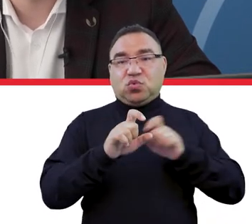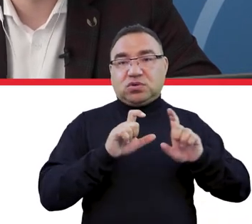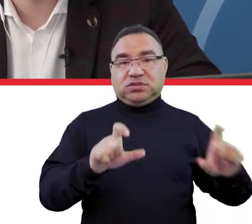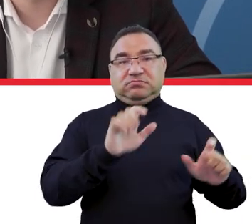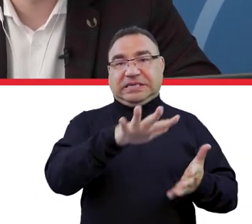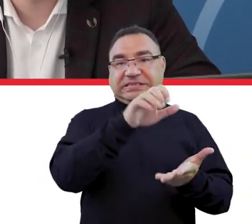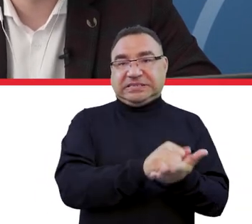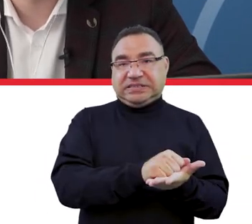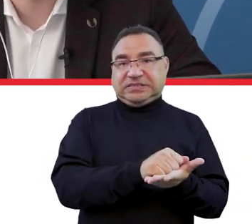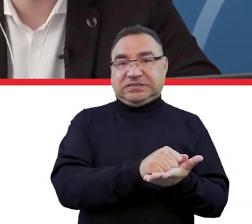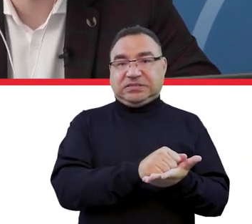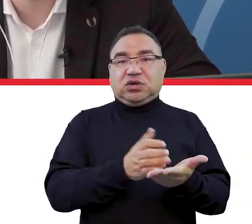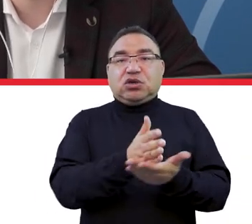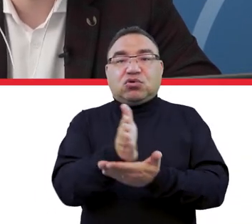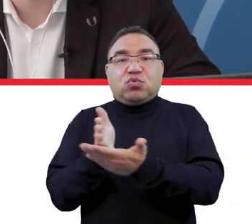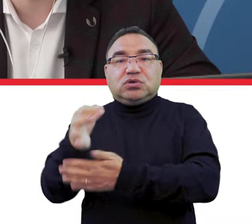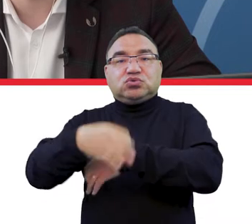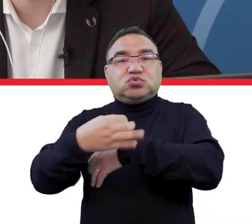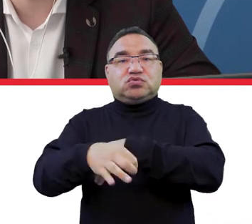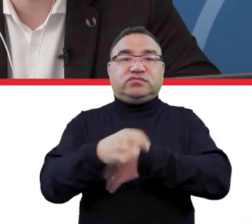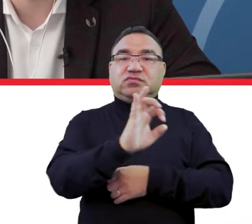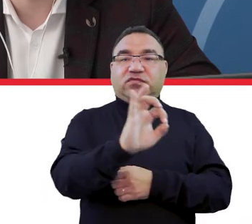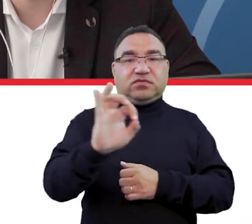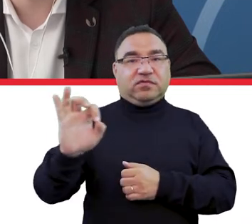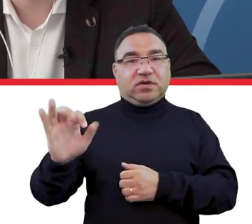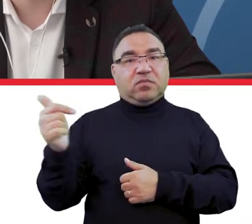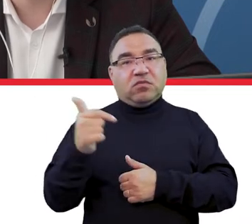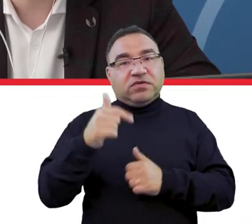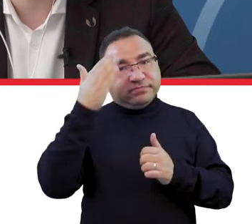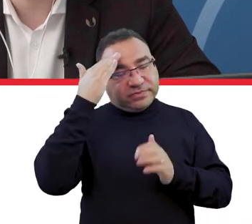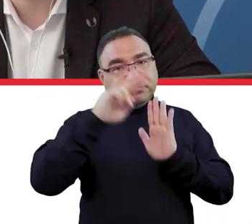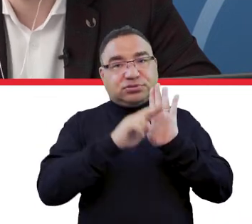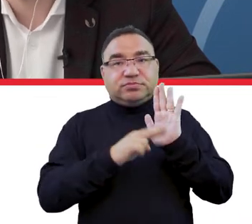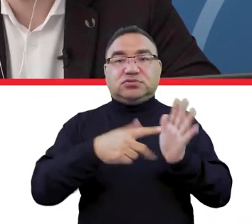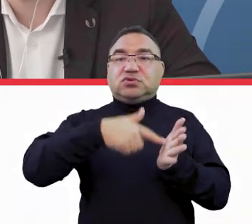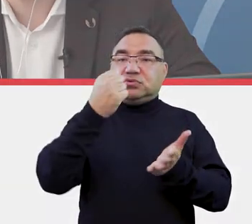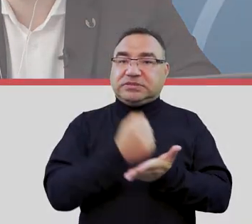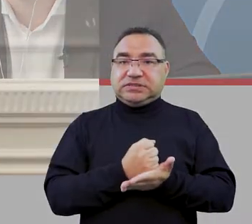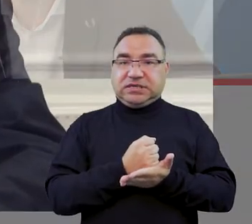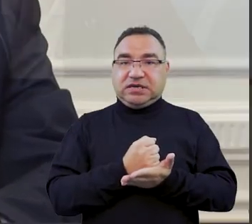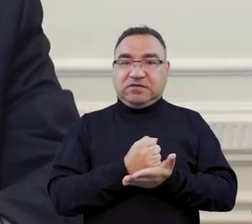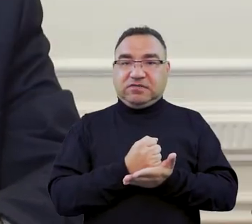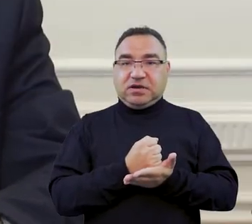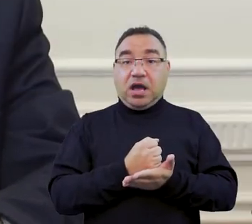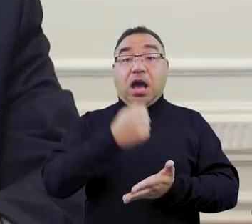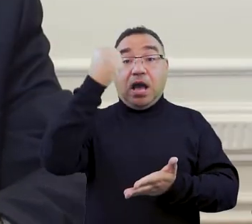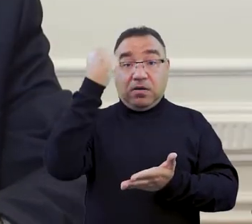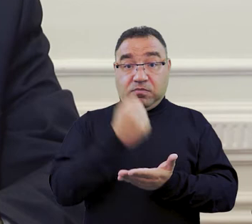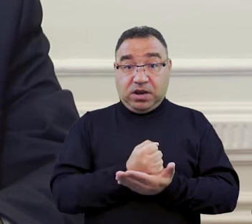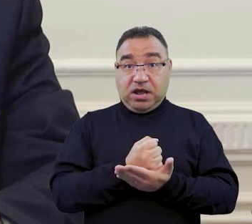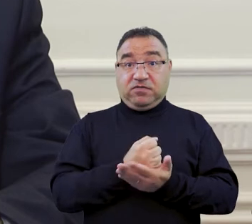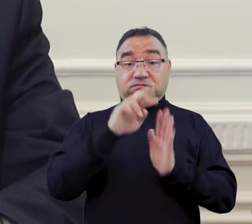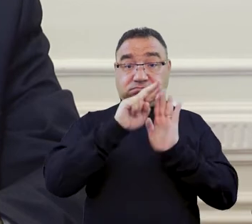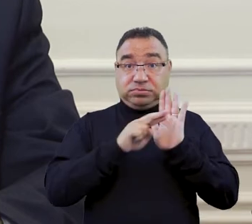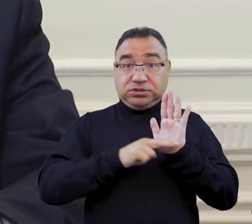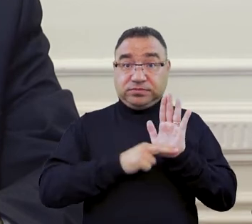prowadząc zajęcia na kierunkach studiów powinny stosować się do przepisów ustawy, a prawo o szkolnictwie wyższym i